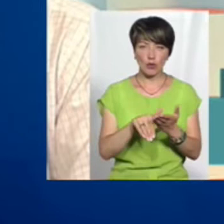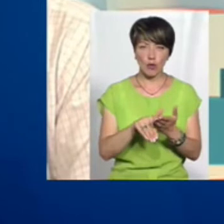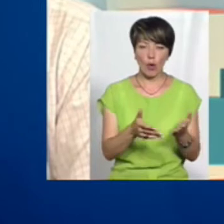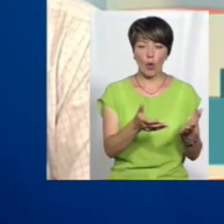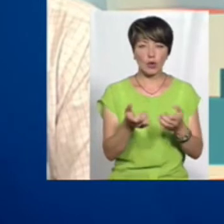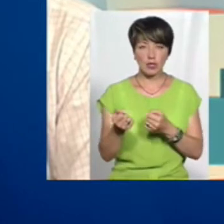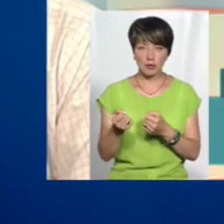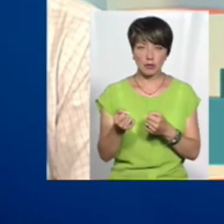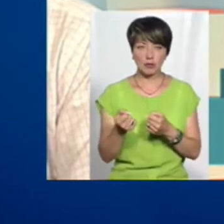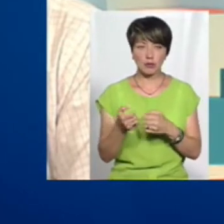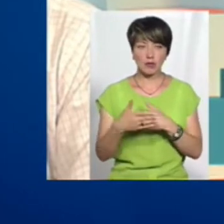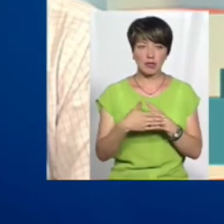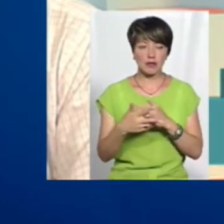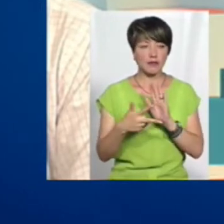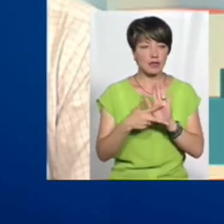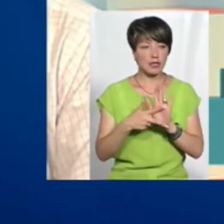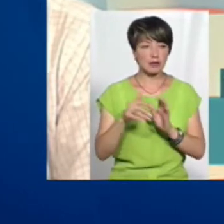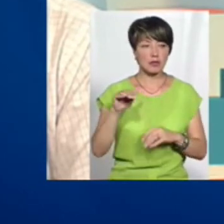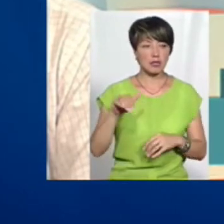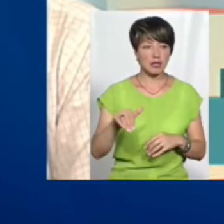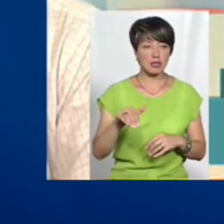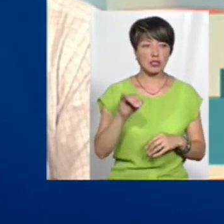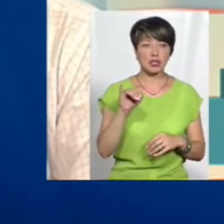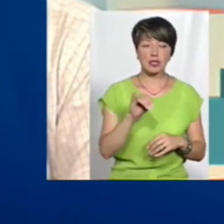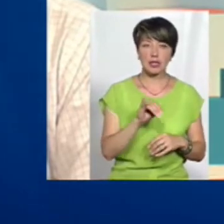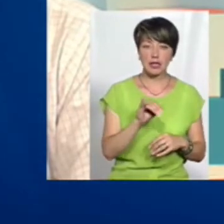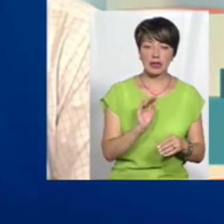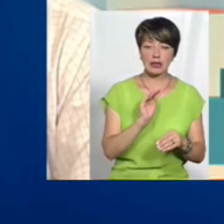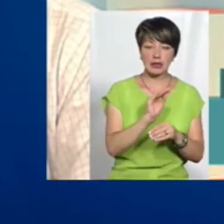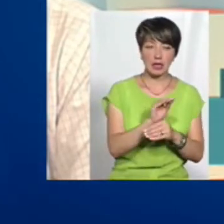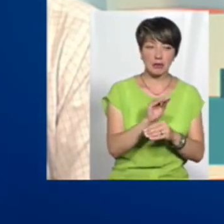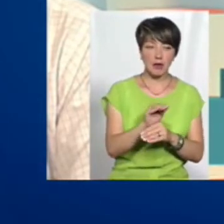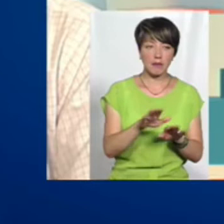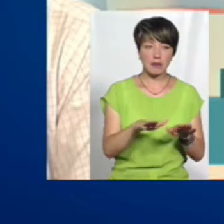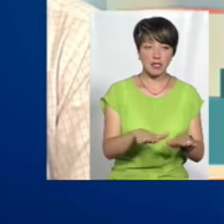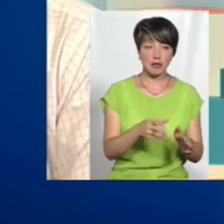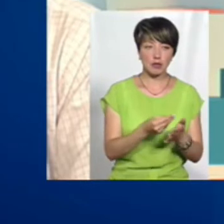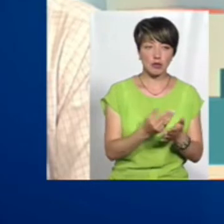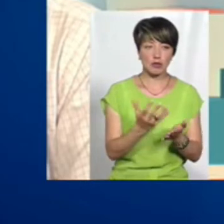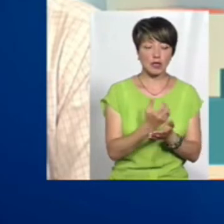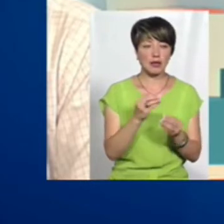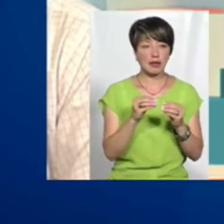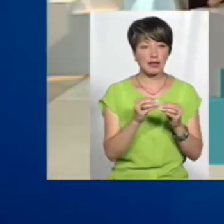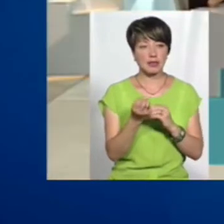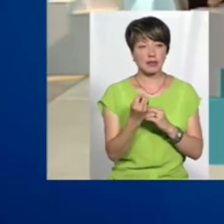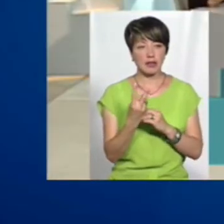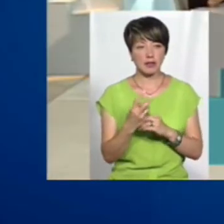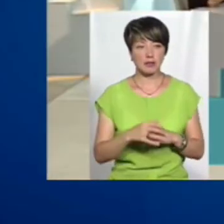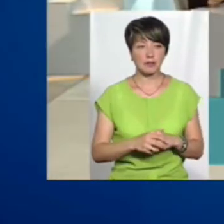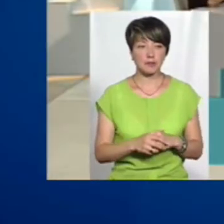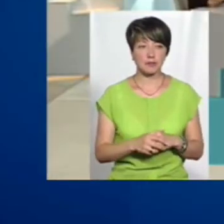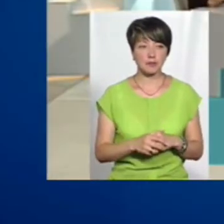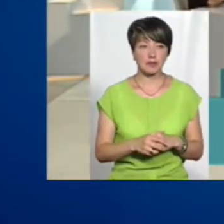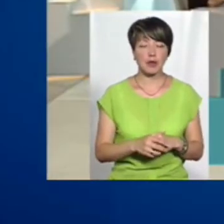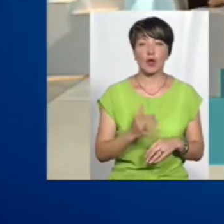отримують близько 8 тисяч і з надбавками з місцевого бюджету виходять у тих 10-12. І у нас